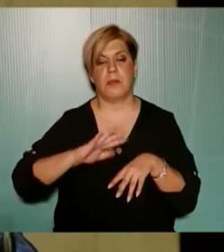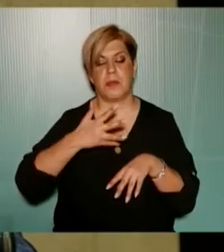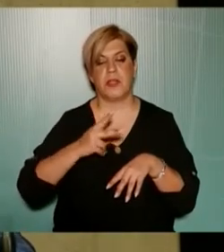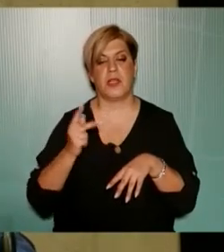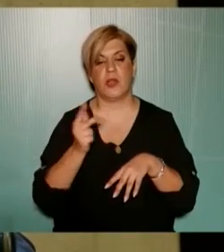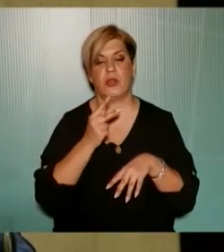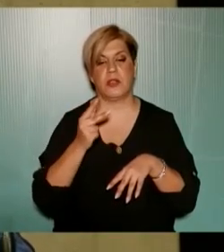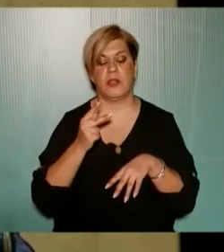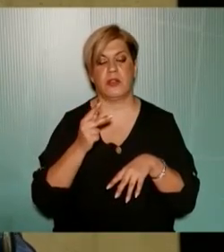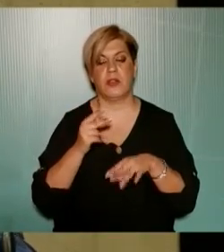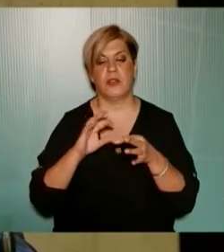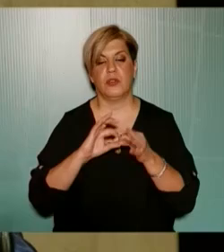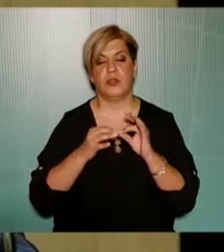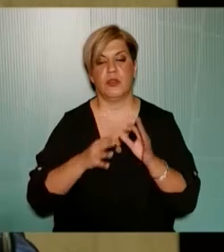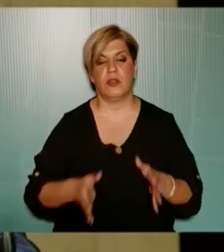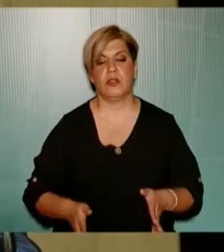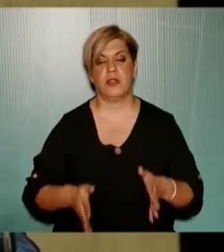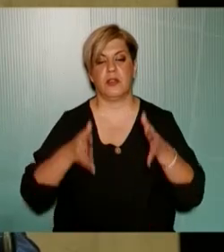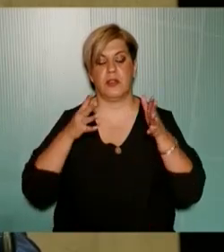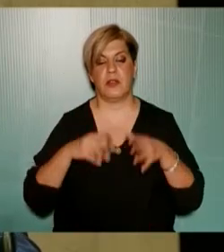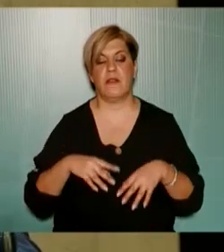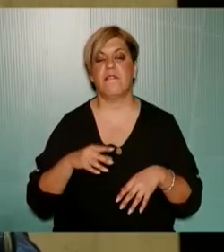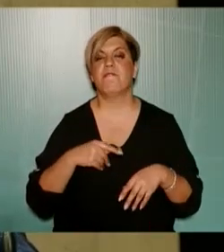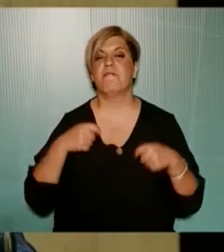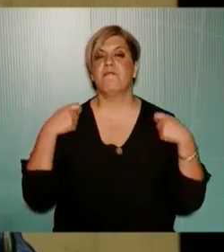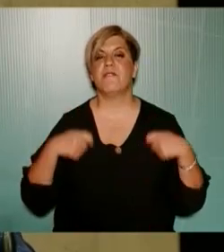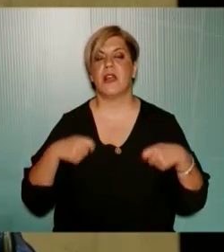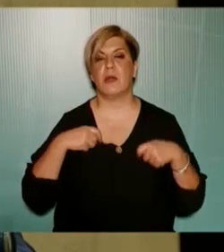κοινότητας το ιστορικό κτίριο της Βίλας Μορντόχ.